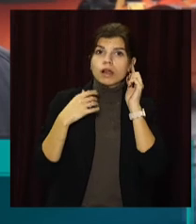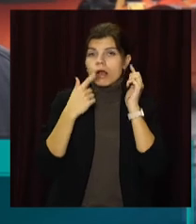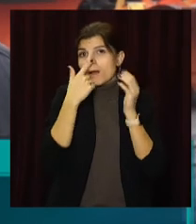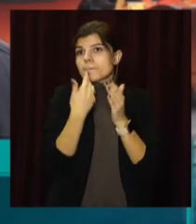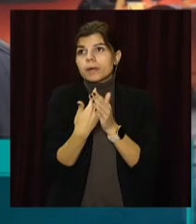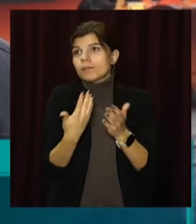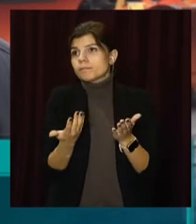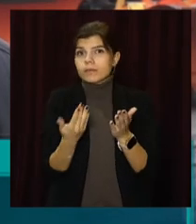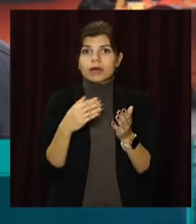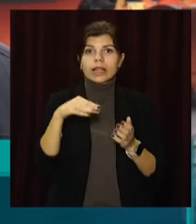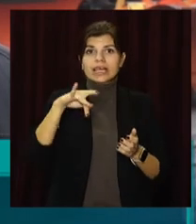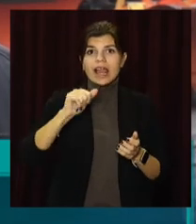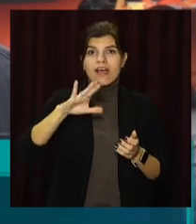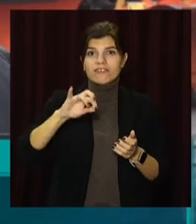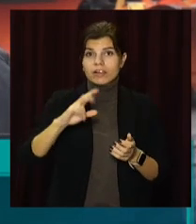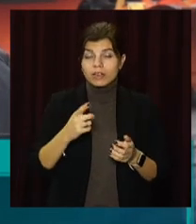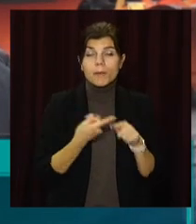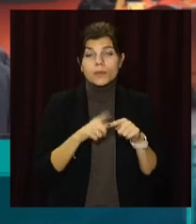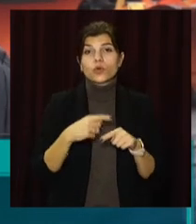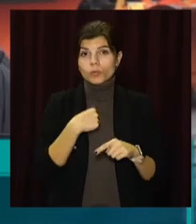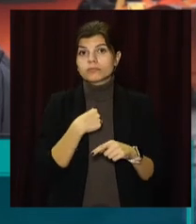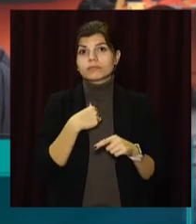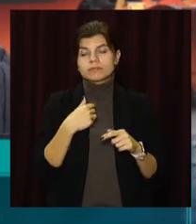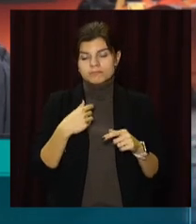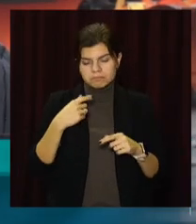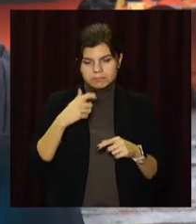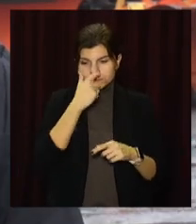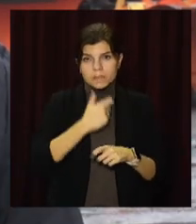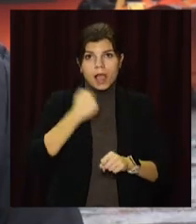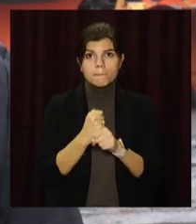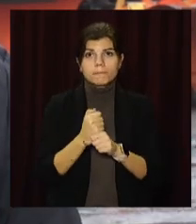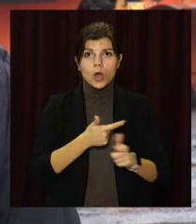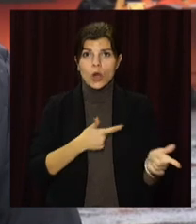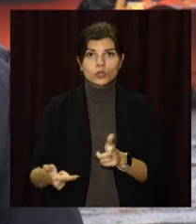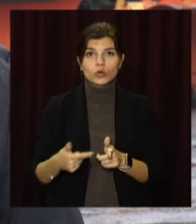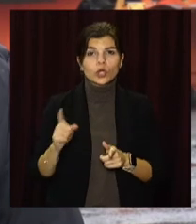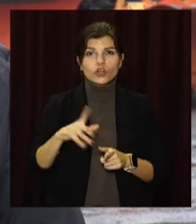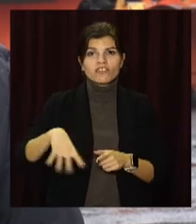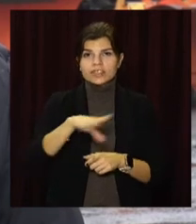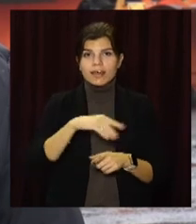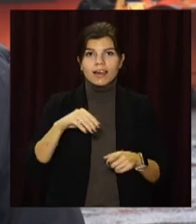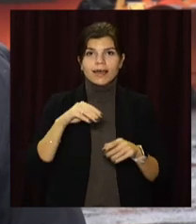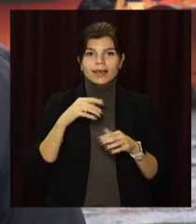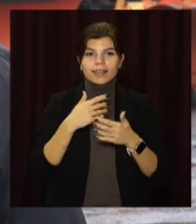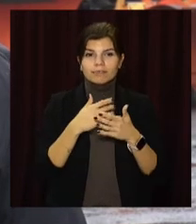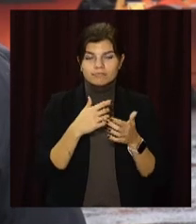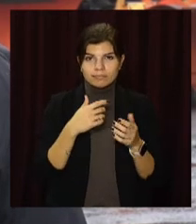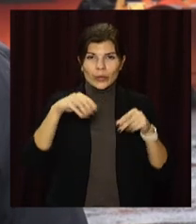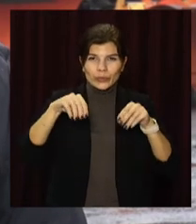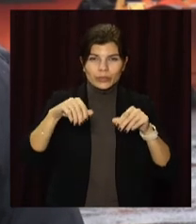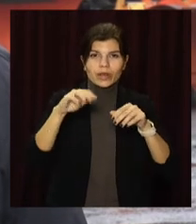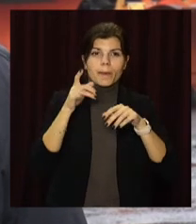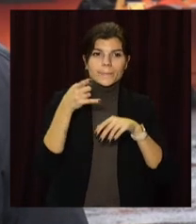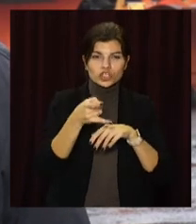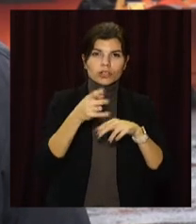біля травня. І відготовка саме починається з того, що вся техніка повинна бути підготовлена до вже